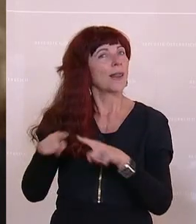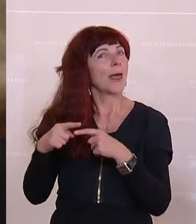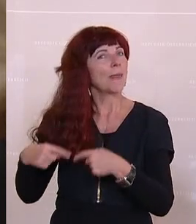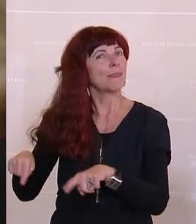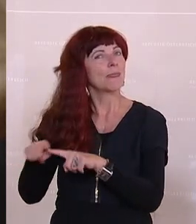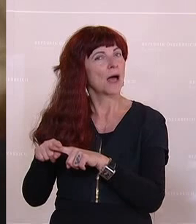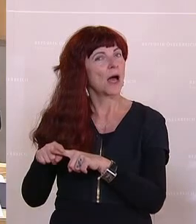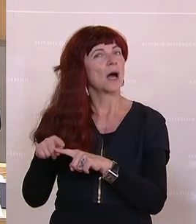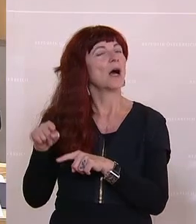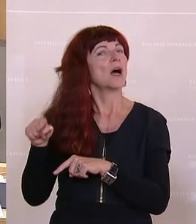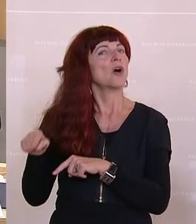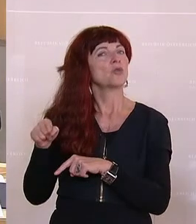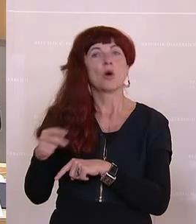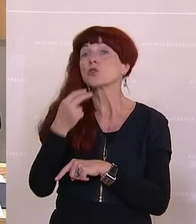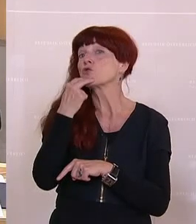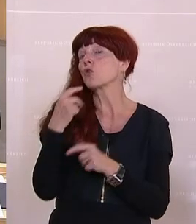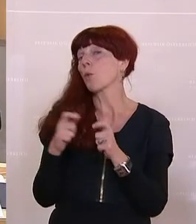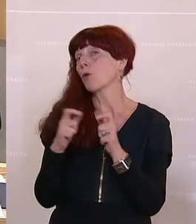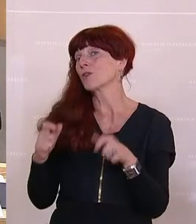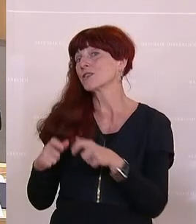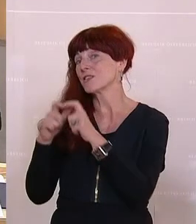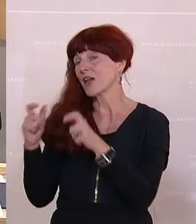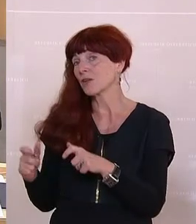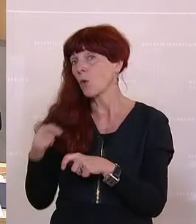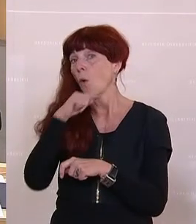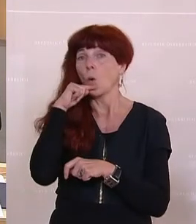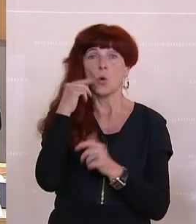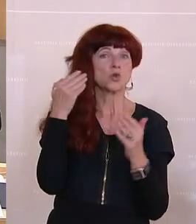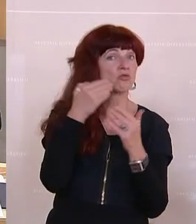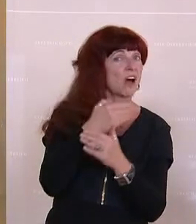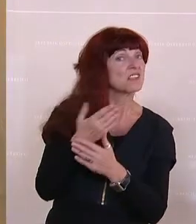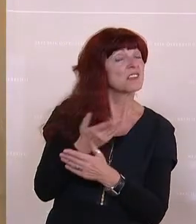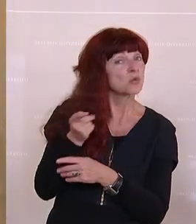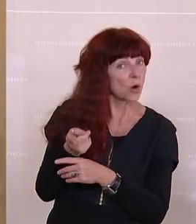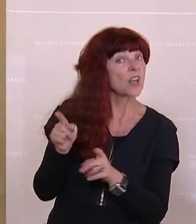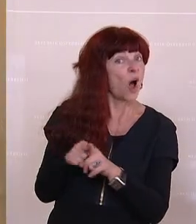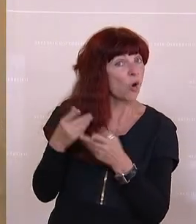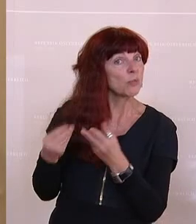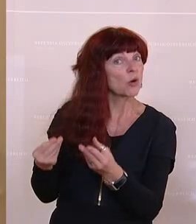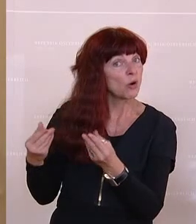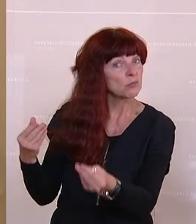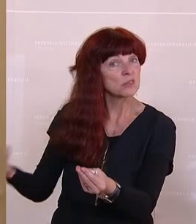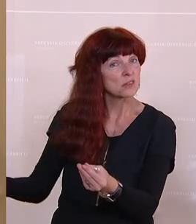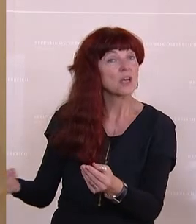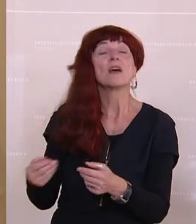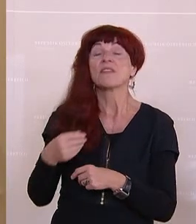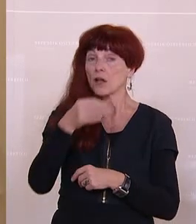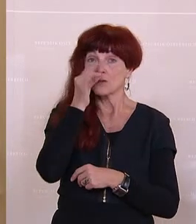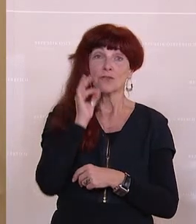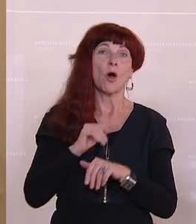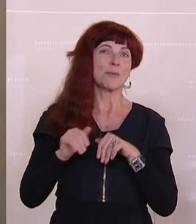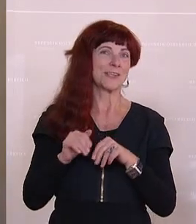länderbefindlichen Stromkonzerne, ob rot oder schwarz? Weil dann, Frau Minister, sollte das so sein,